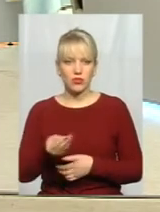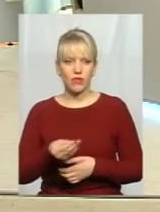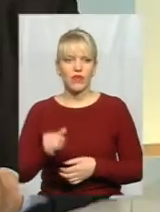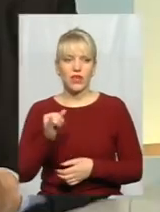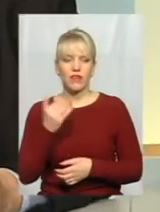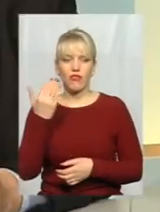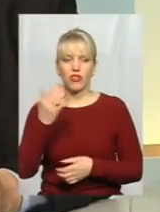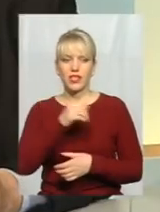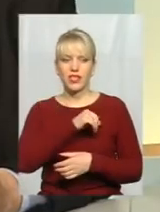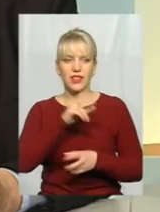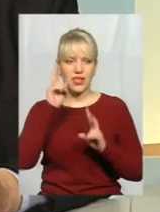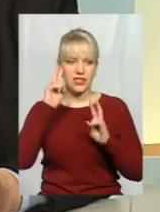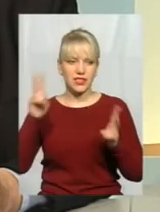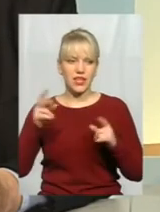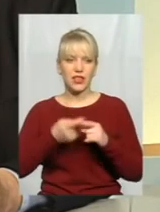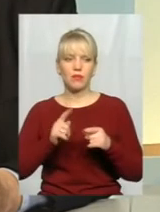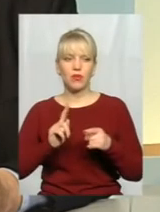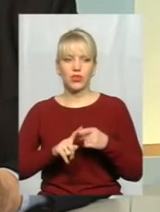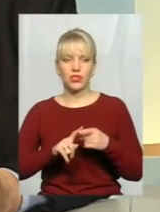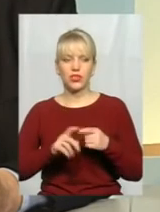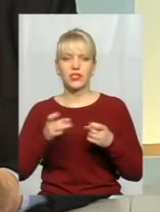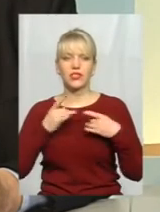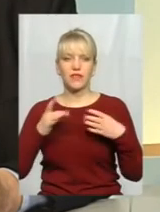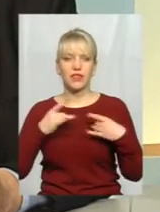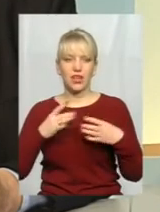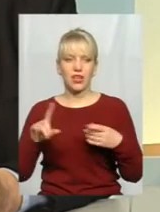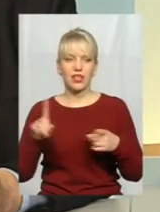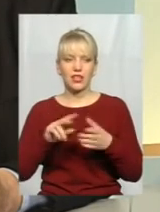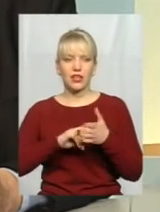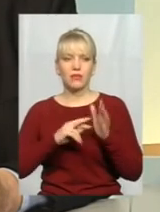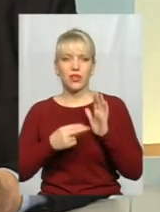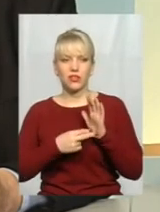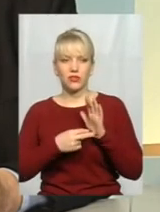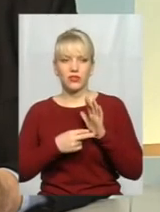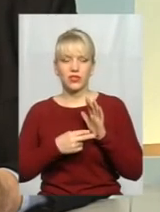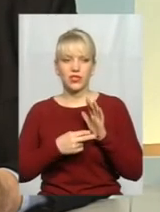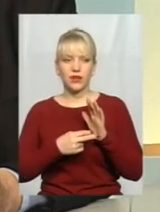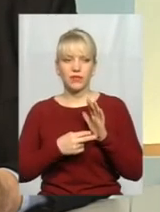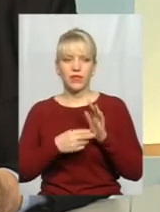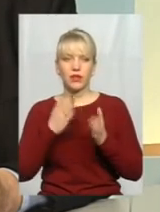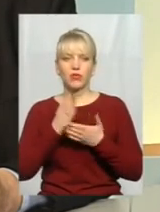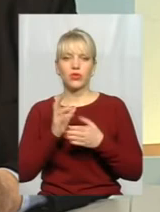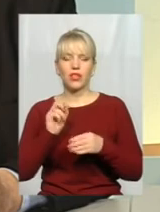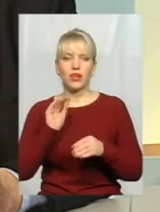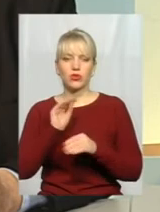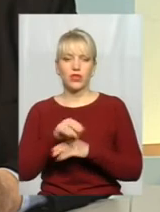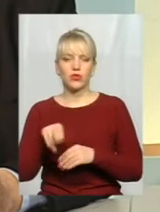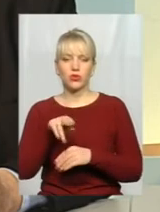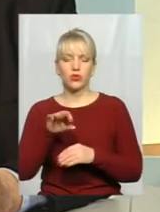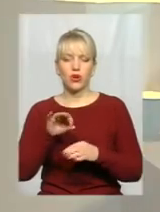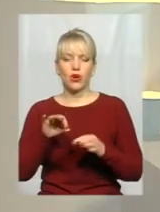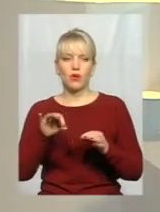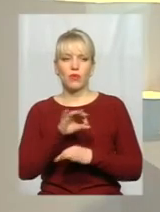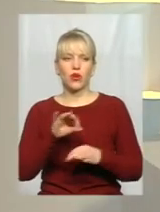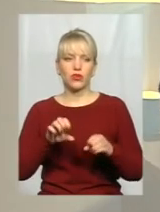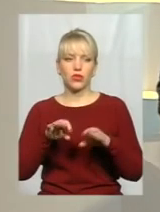вони навіть не знали про ті свята, які плануються бути як додаток до проекту рішення. До речі, ви